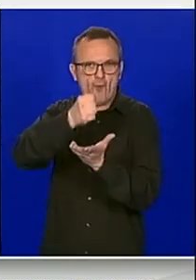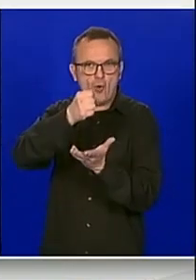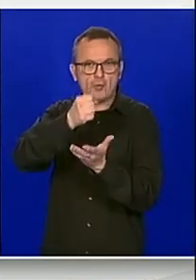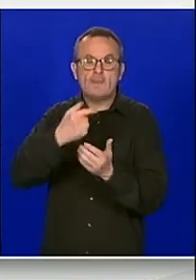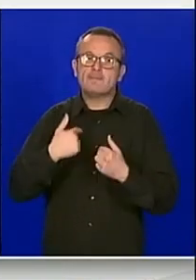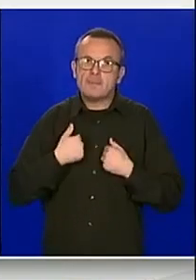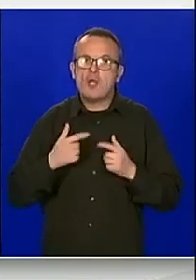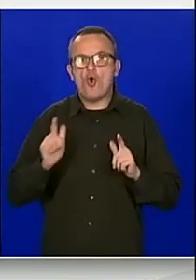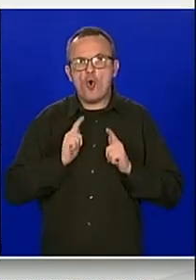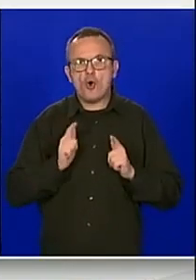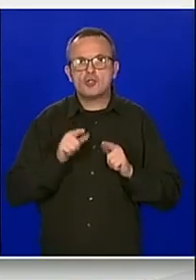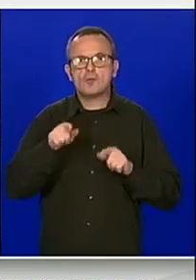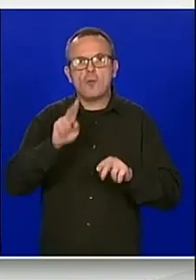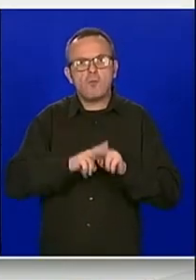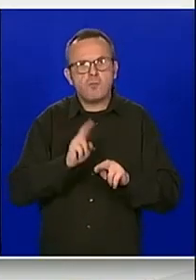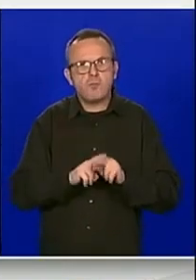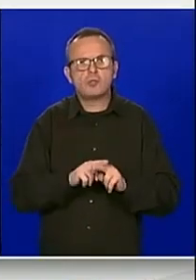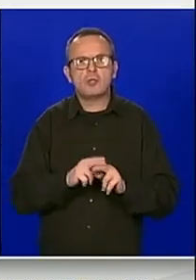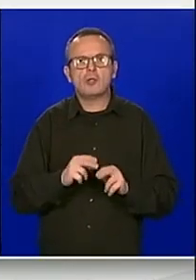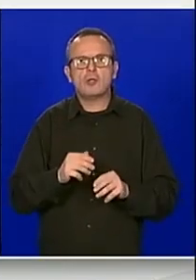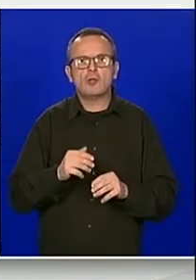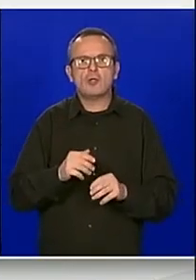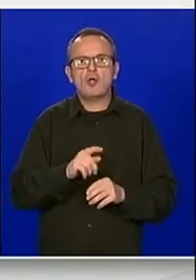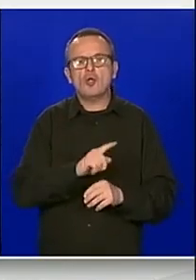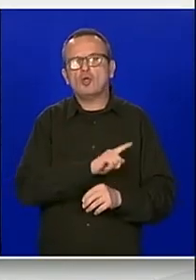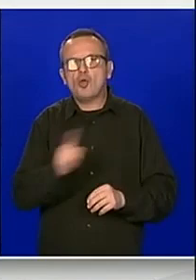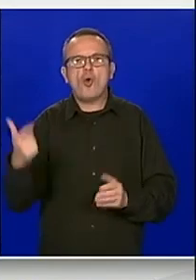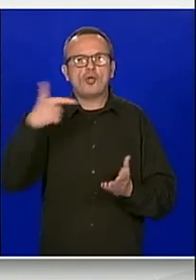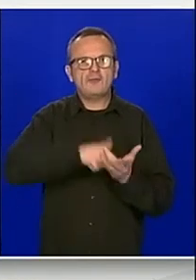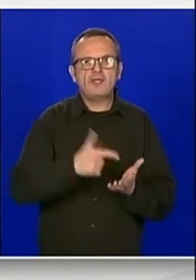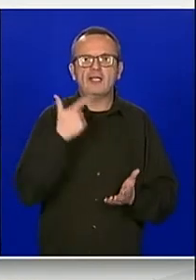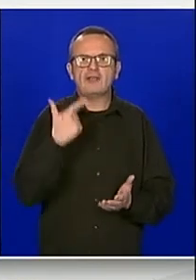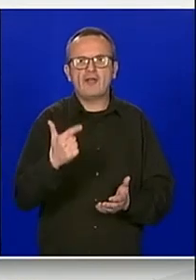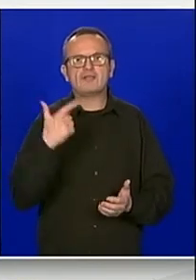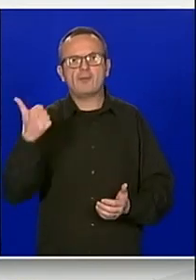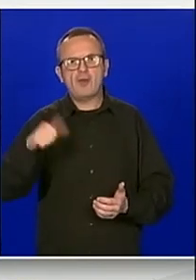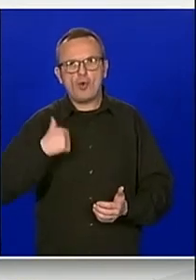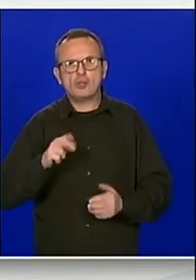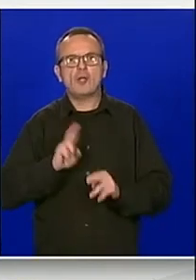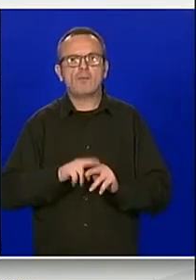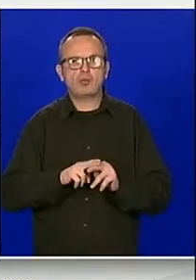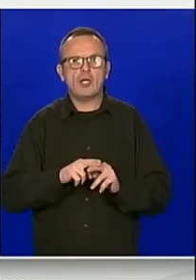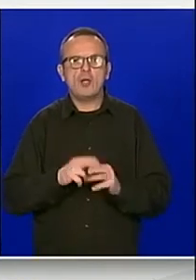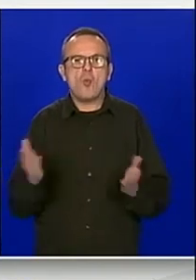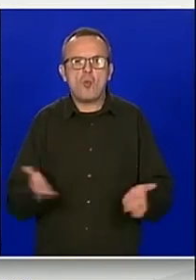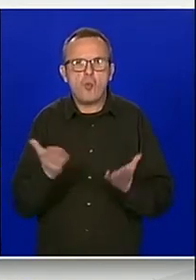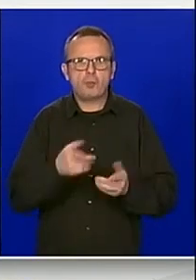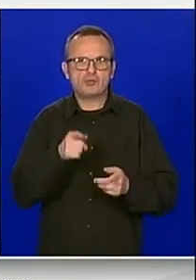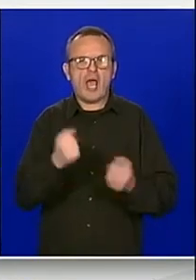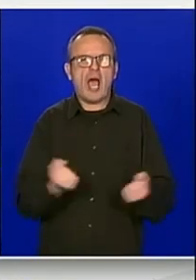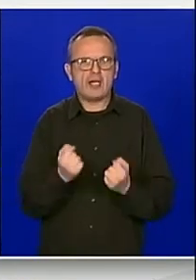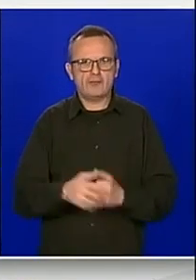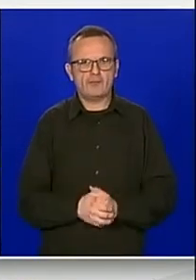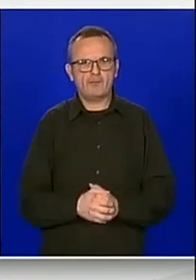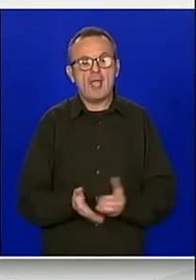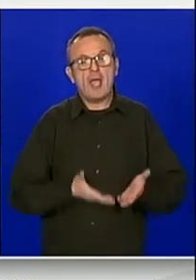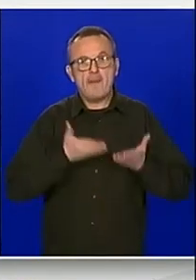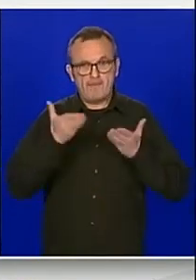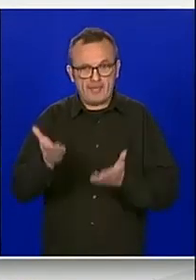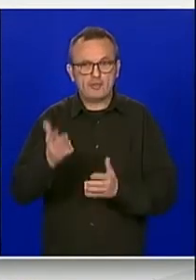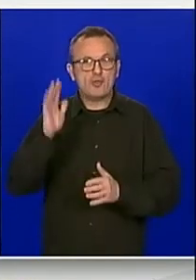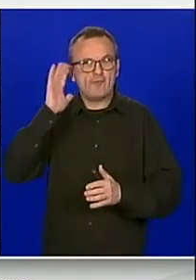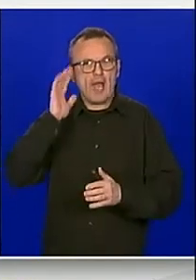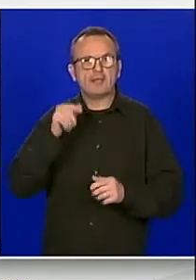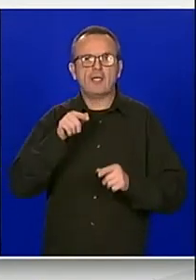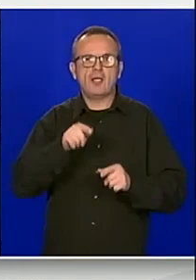da će se njihova realizacija obrzati u razdoblju do 2021. godine. Predlaže se vlade da uputi mišljenje u Hrvatski